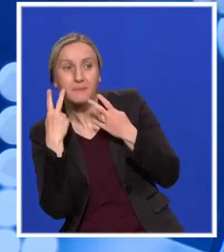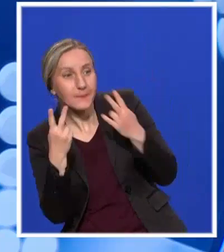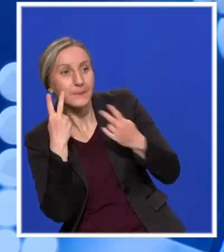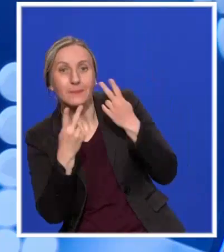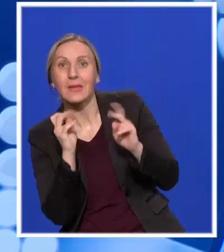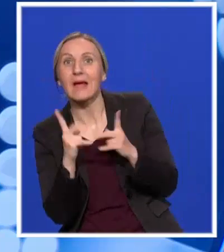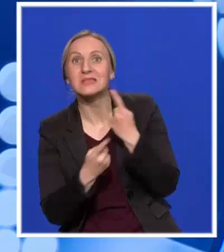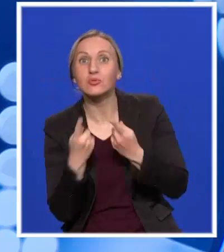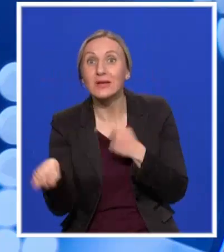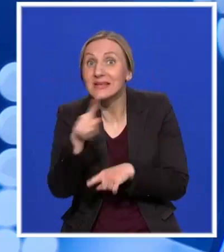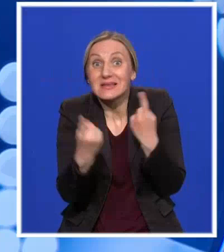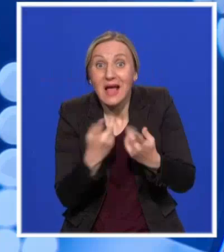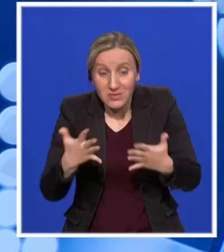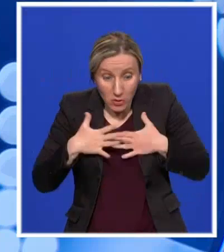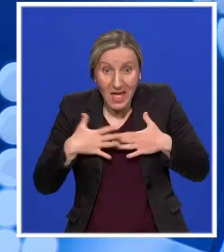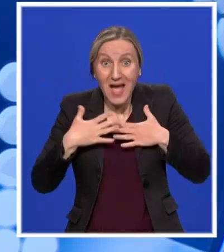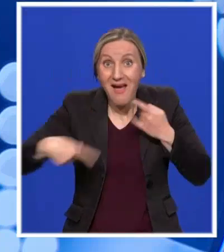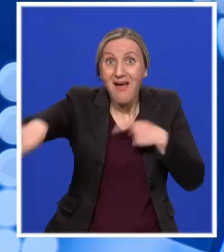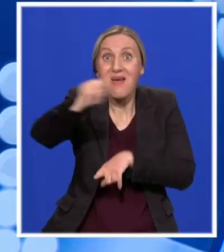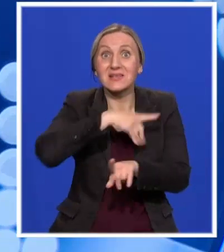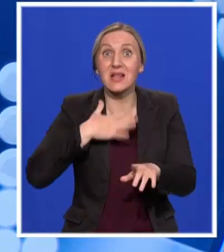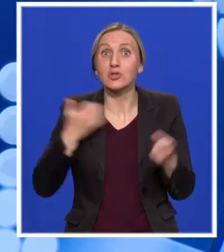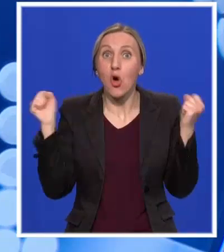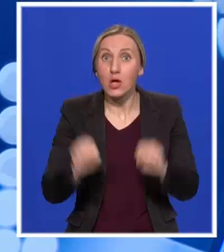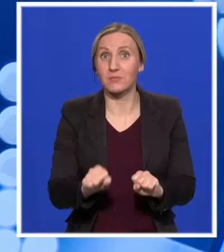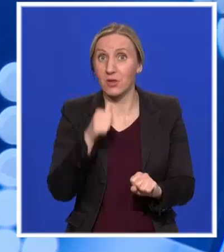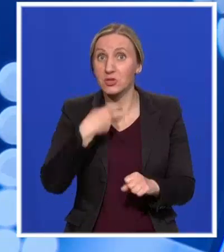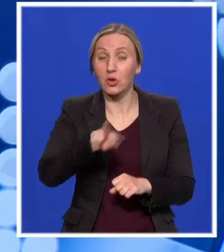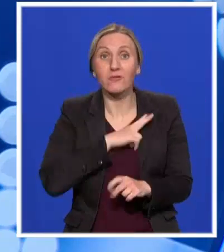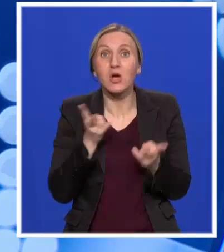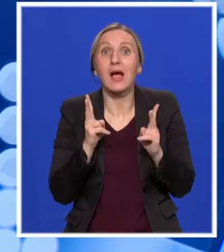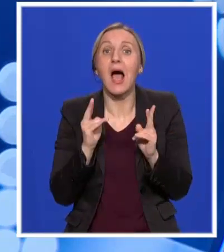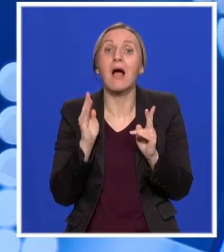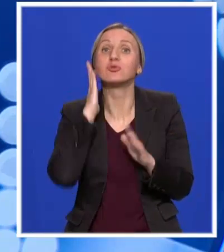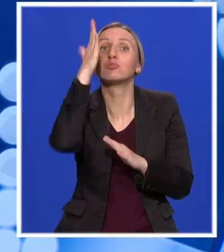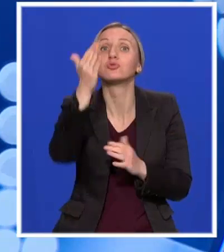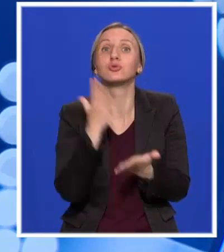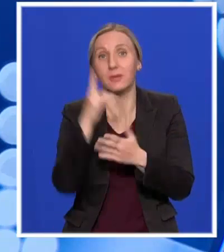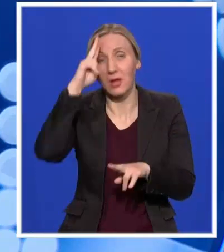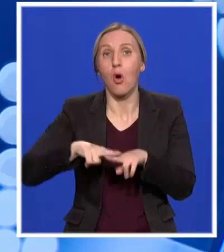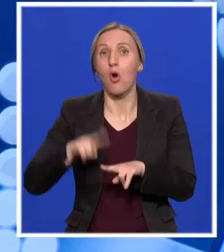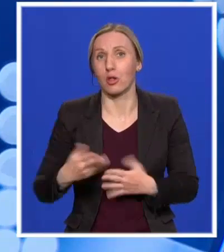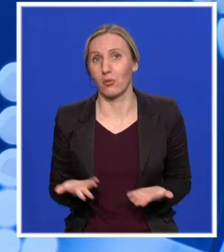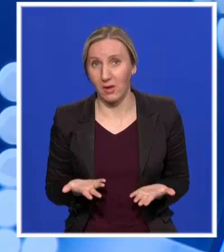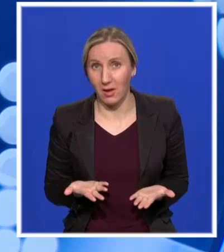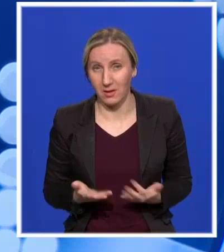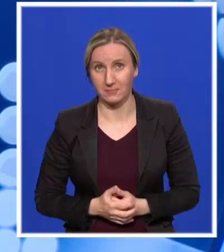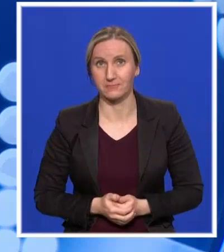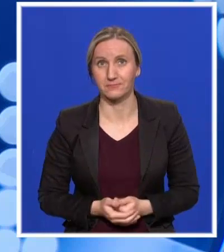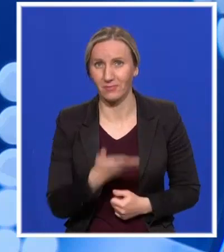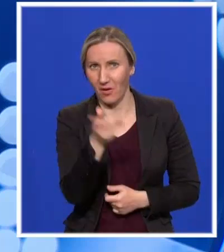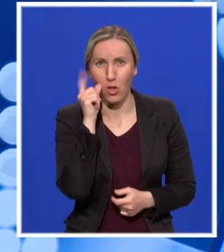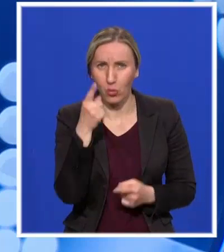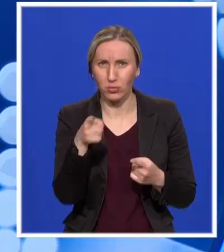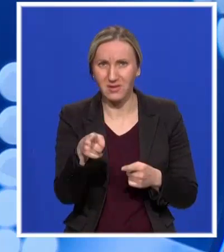i zavisi od svih nas, od naše odgovornosti, od naše uzbiljnosti, kakve će dalje mere biti. Dakle, ovo su ljudi koji, ovakvi ljudi